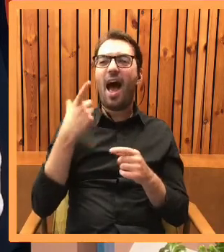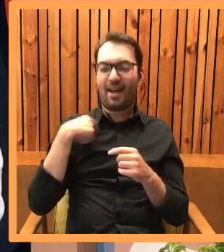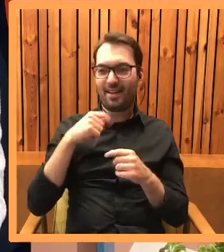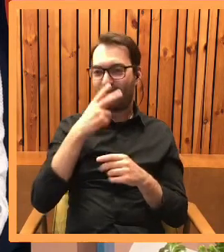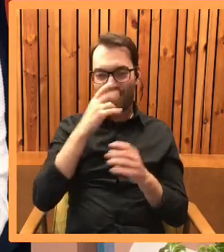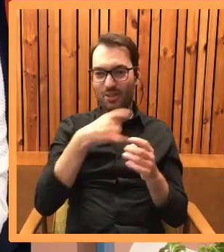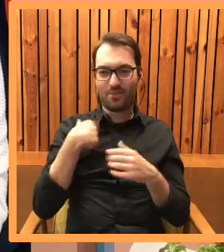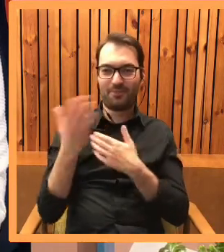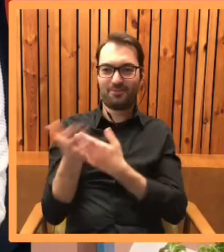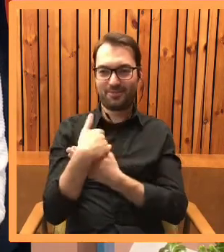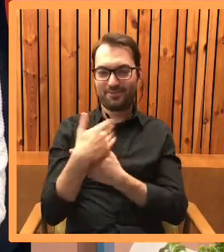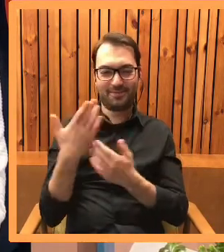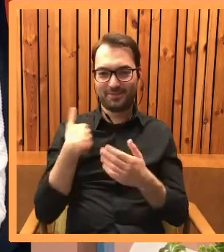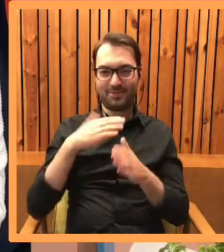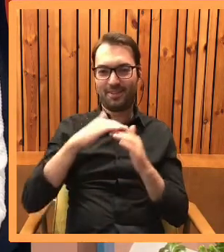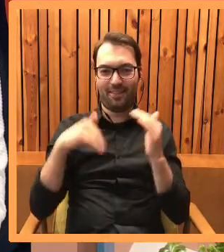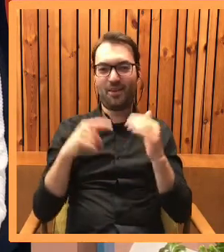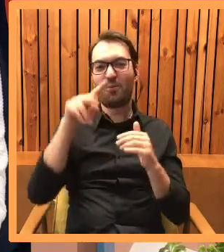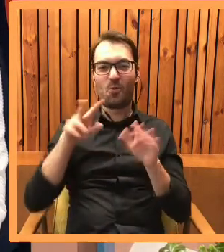jednego miesiąca.